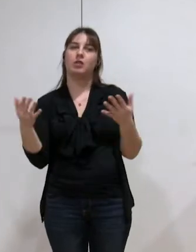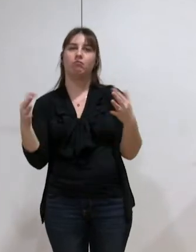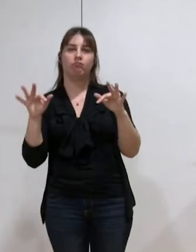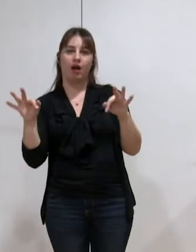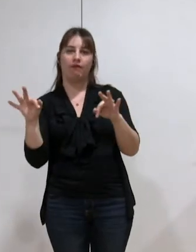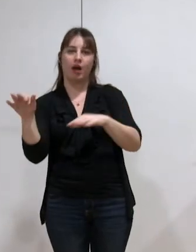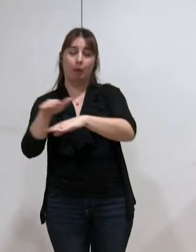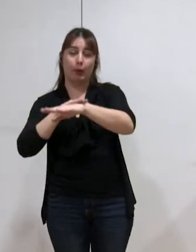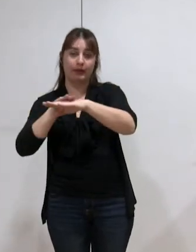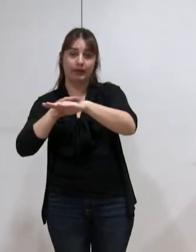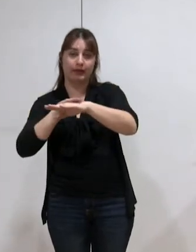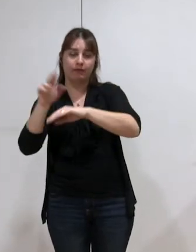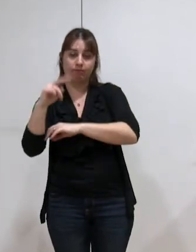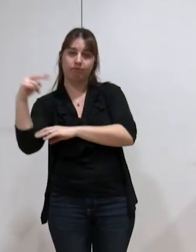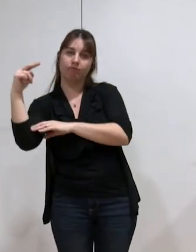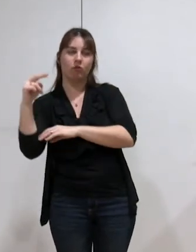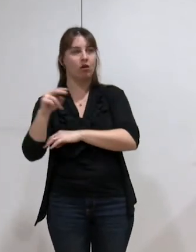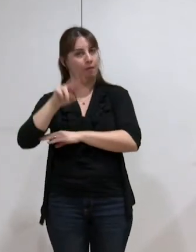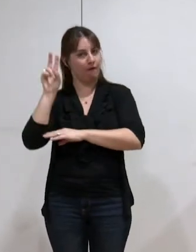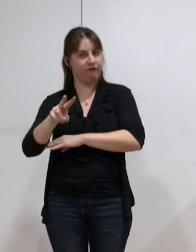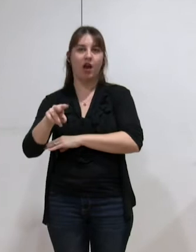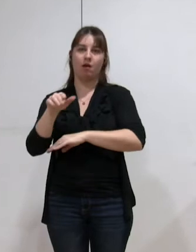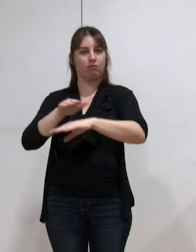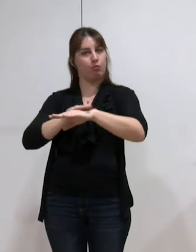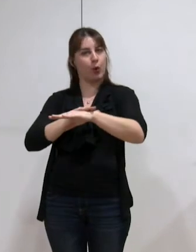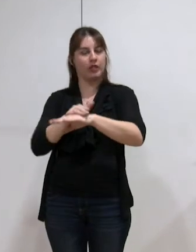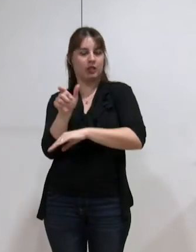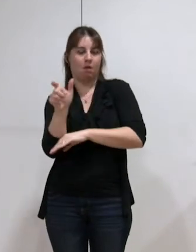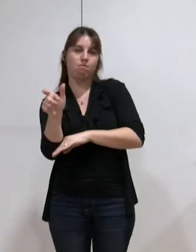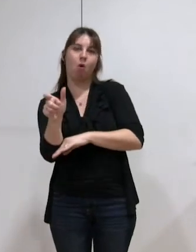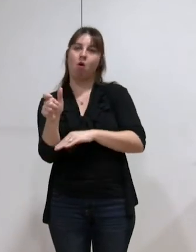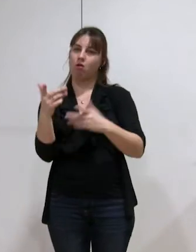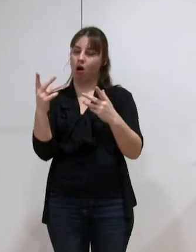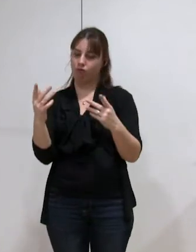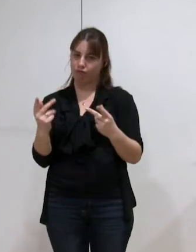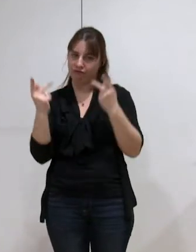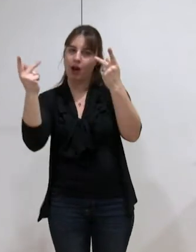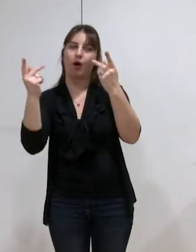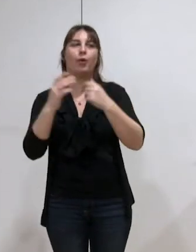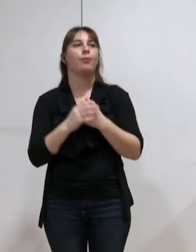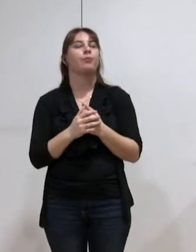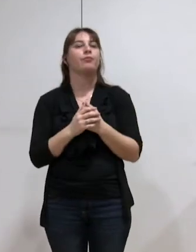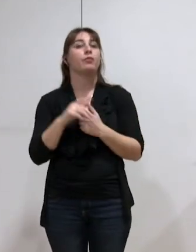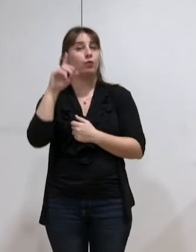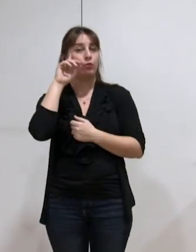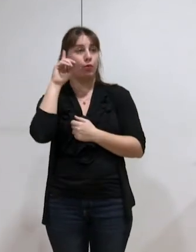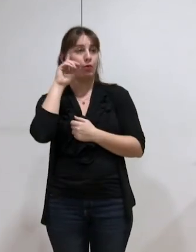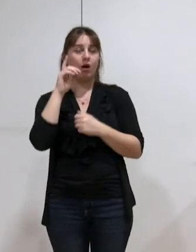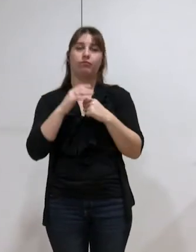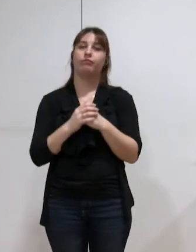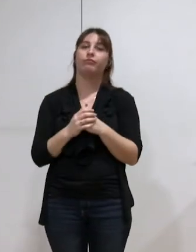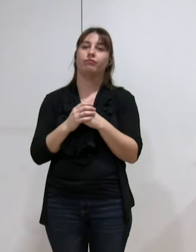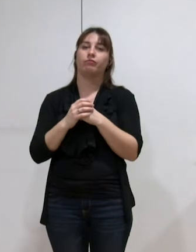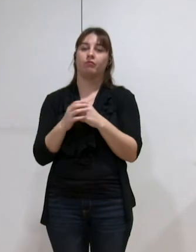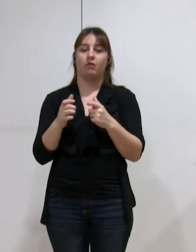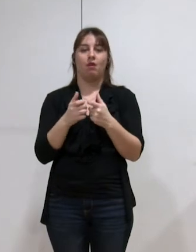politique, au sens noble du terme, puisque finalement, à travers la construction de